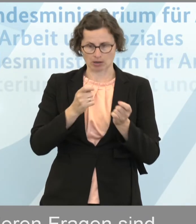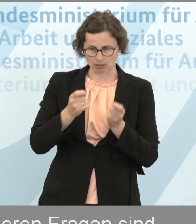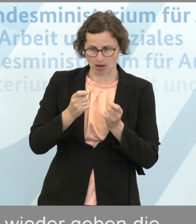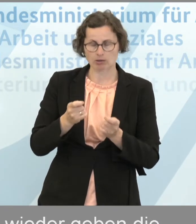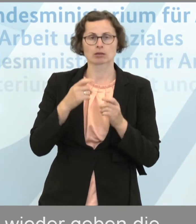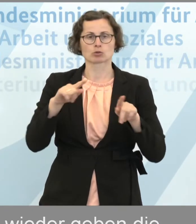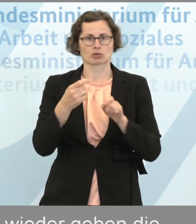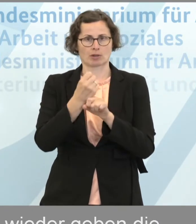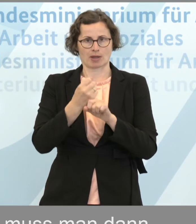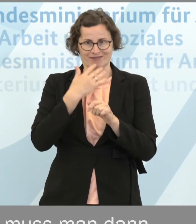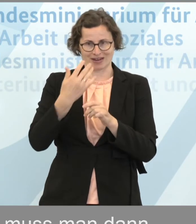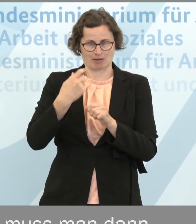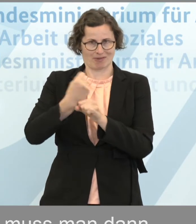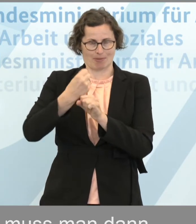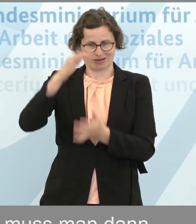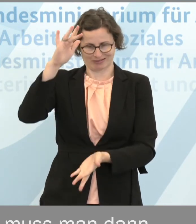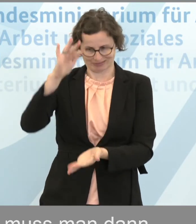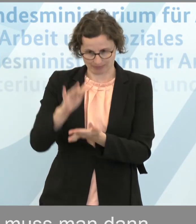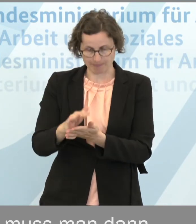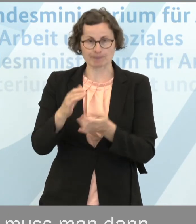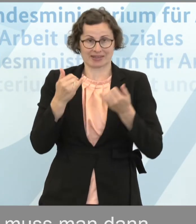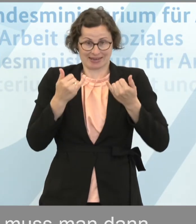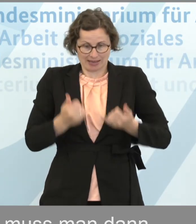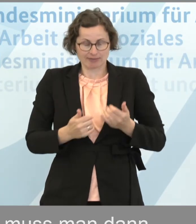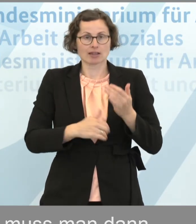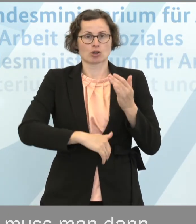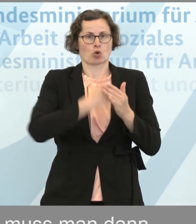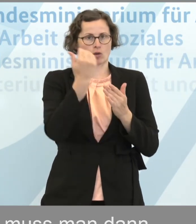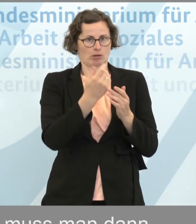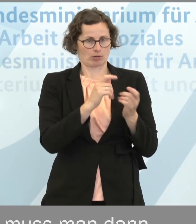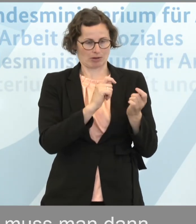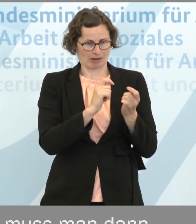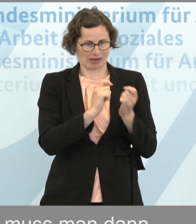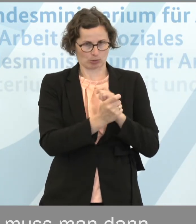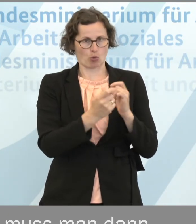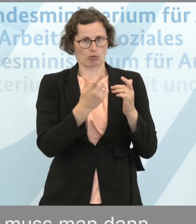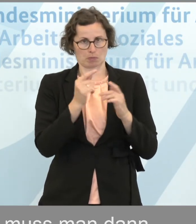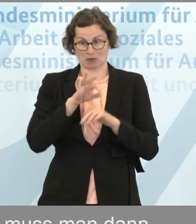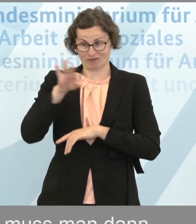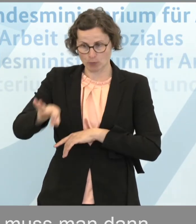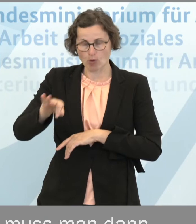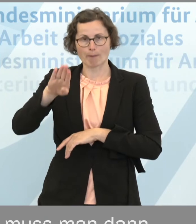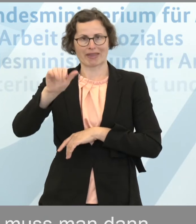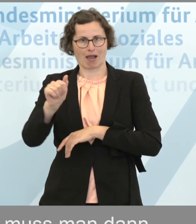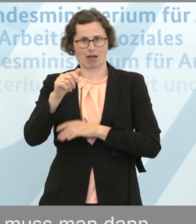Kurzarbeitergeld. Was bedeutet denn diese Änderung für den Arbeitsaufwand in der Bundesabstattung und haben Sie da vor,